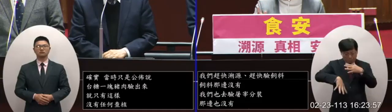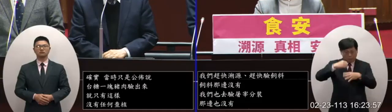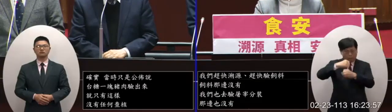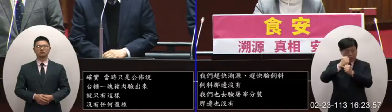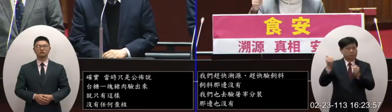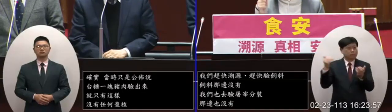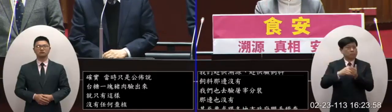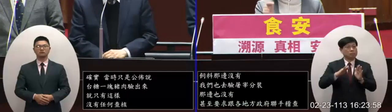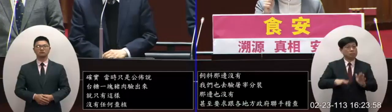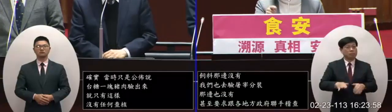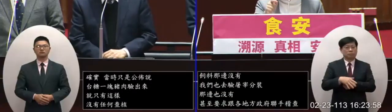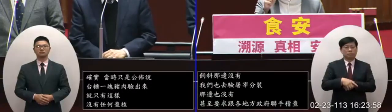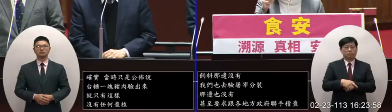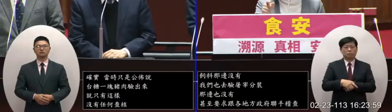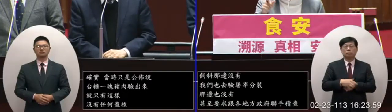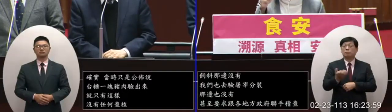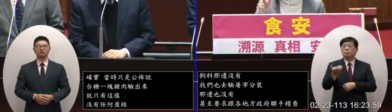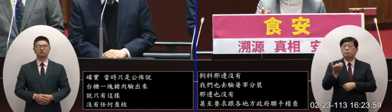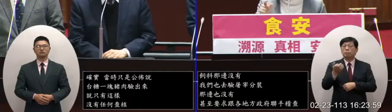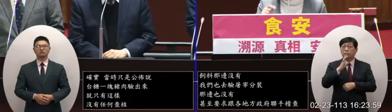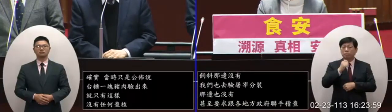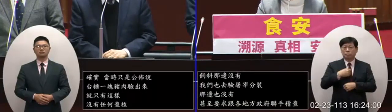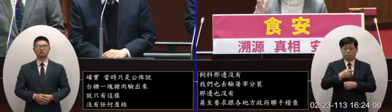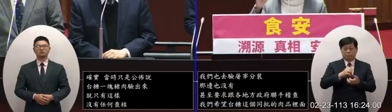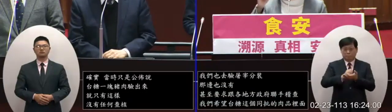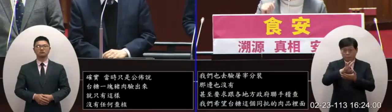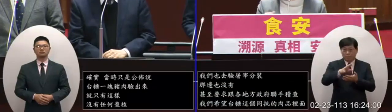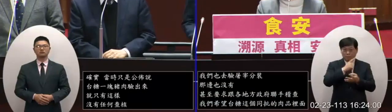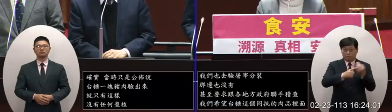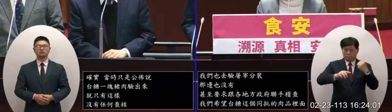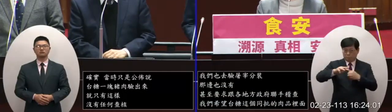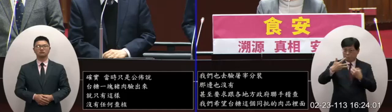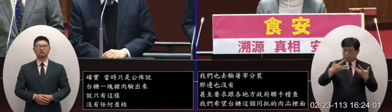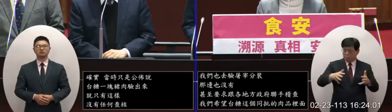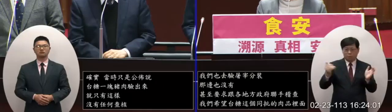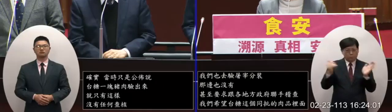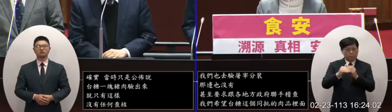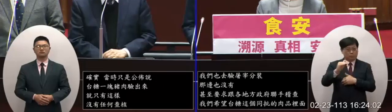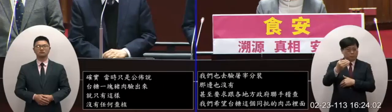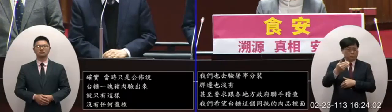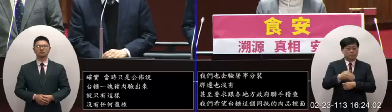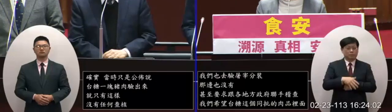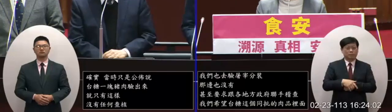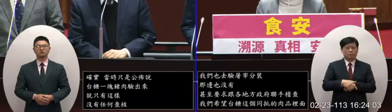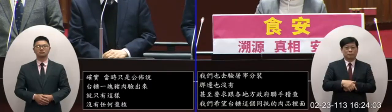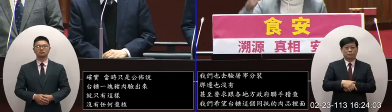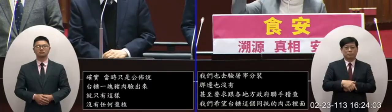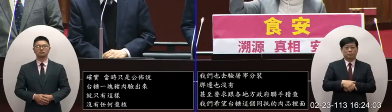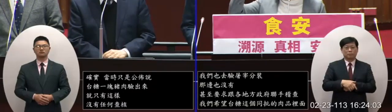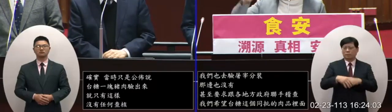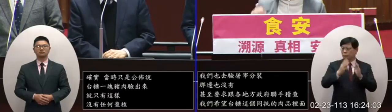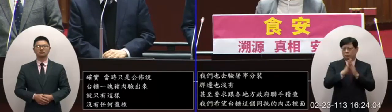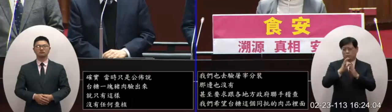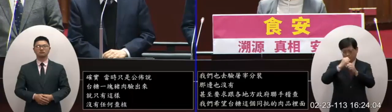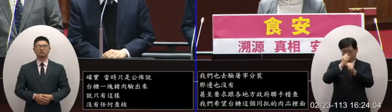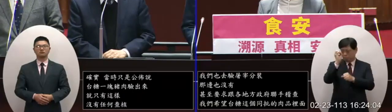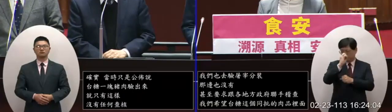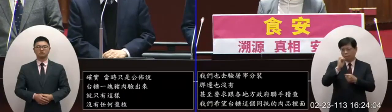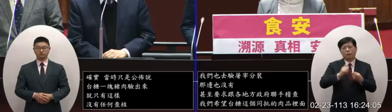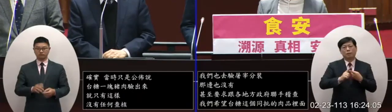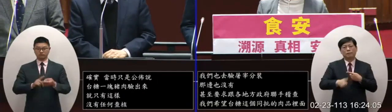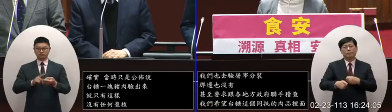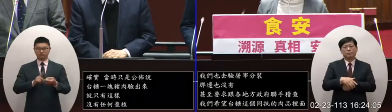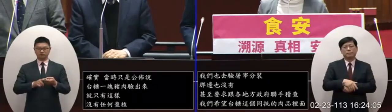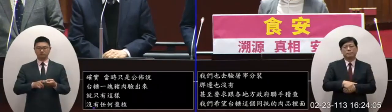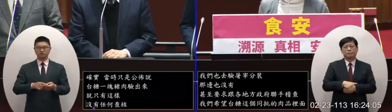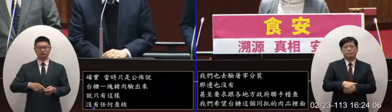檢查到現在剛剛我們收到的報告是八百多件將近九百件是零檢出的對不對院